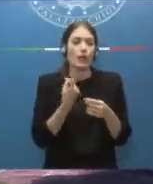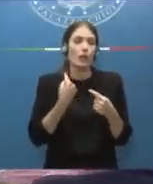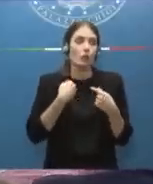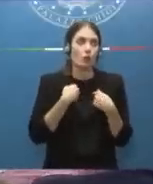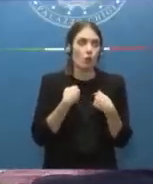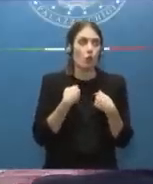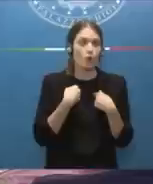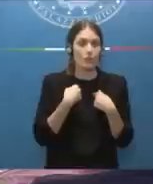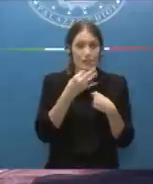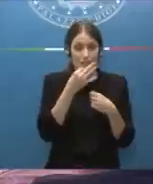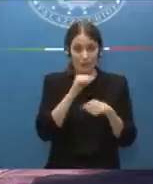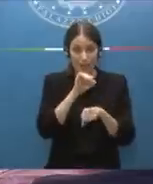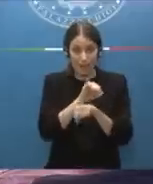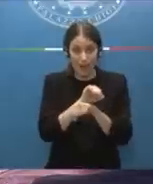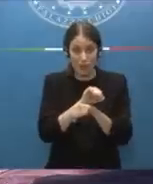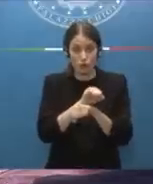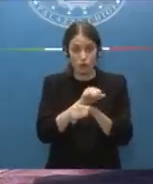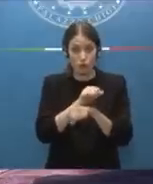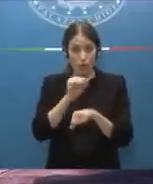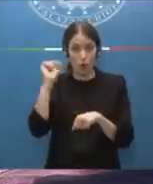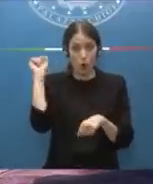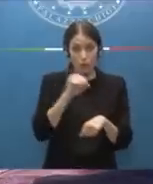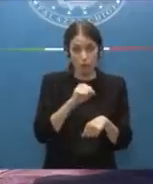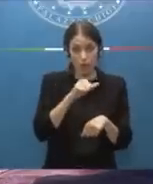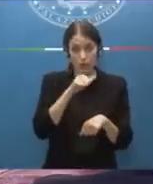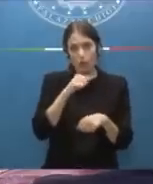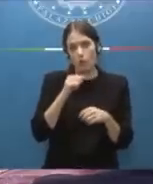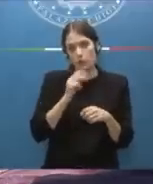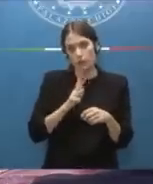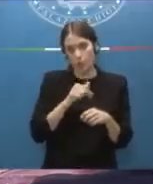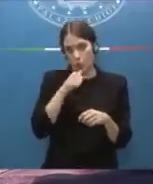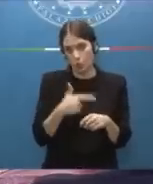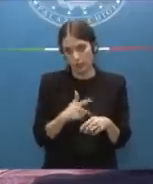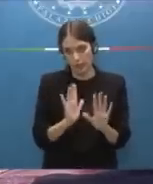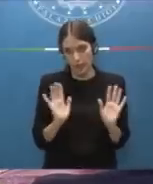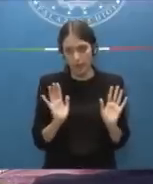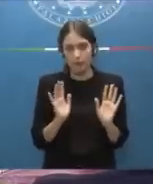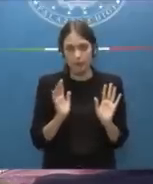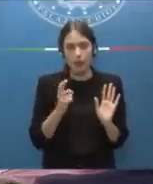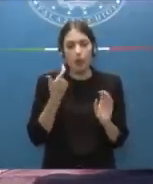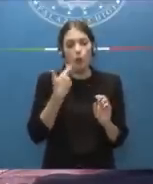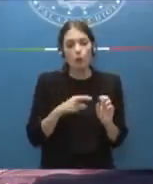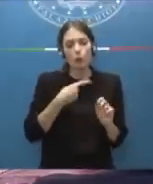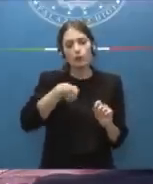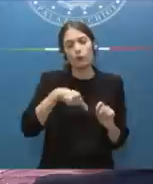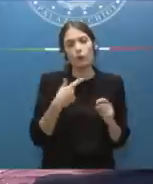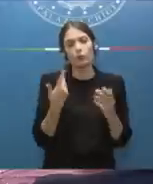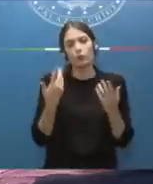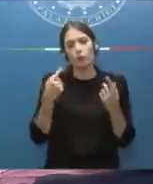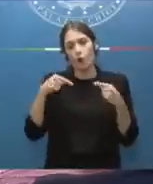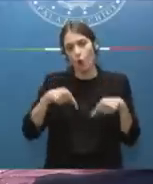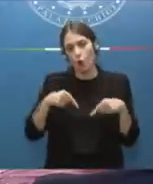sul punto diciamo carcere o stativo mi auguro che non servano. Nel senso che quello come io dicevo quello che noi facciamo oggi è